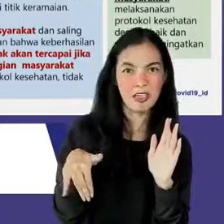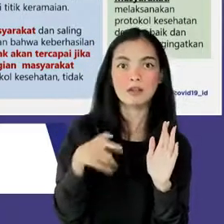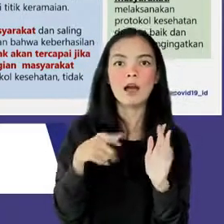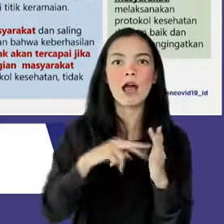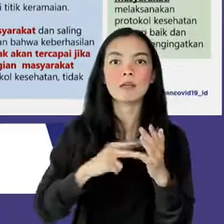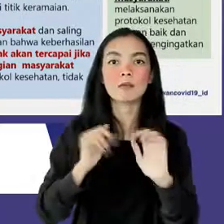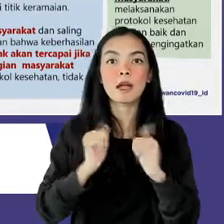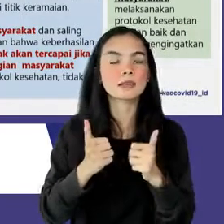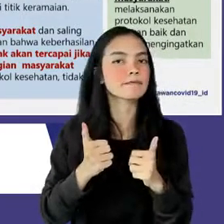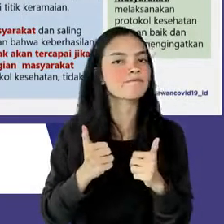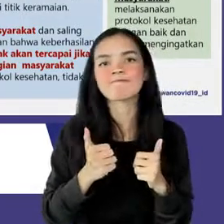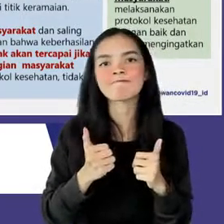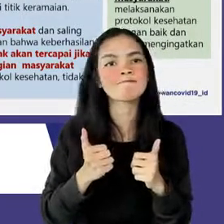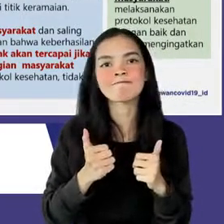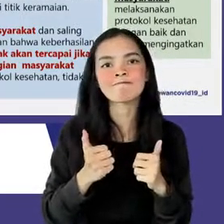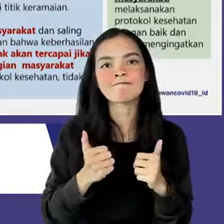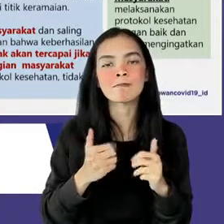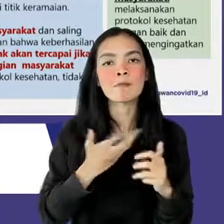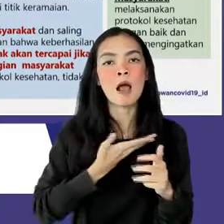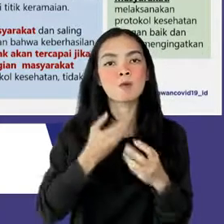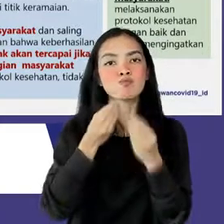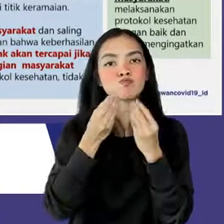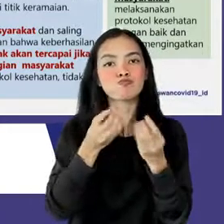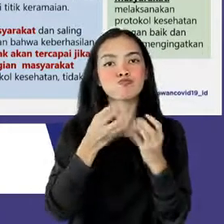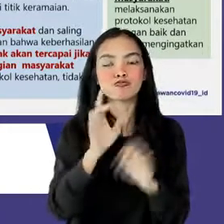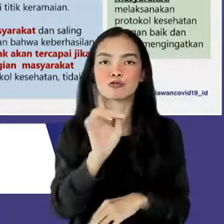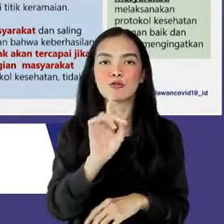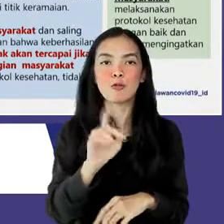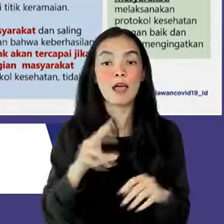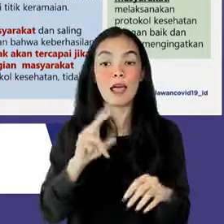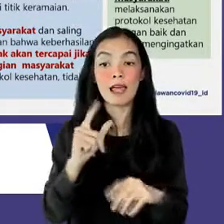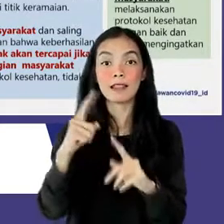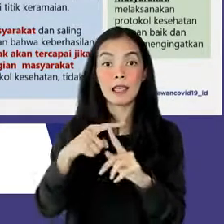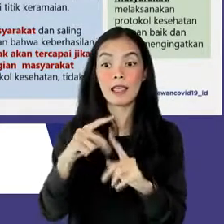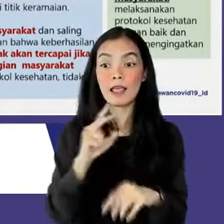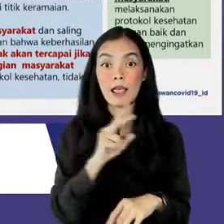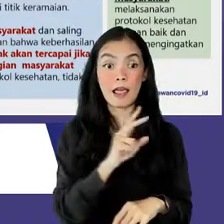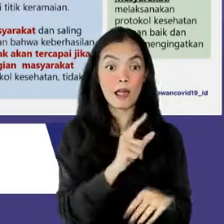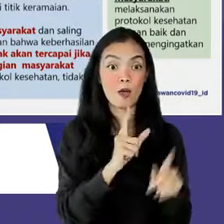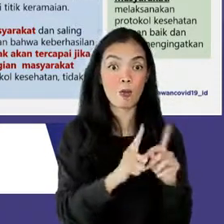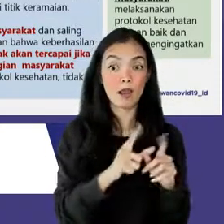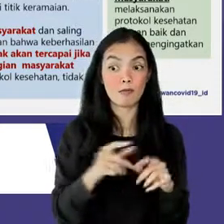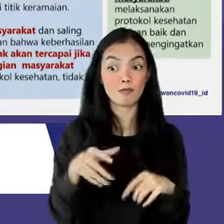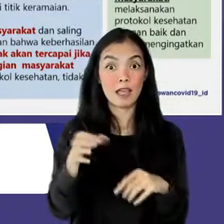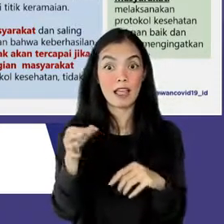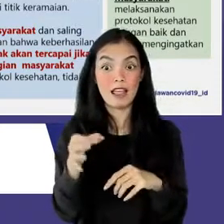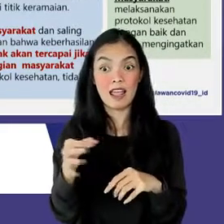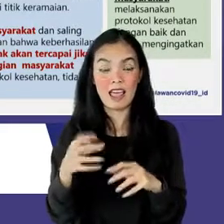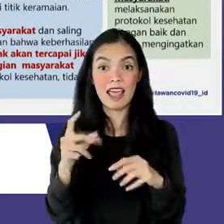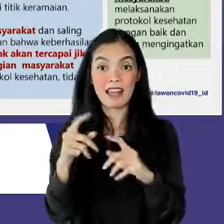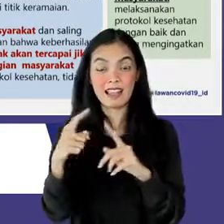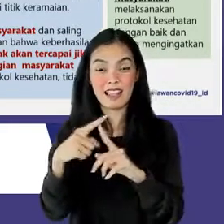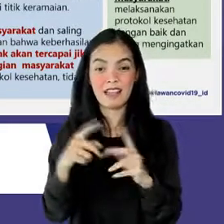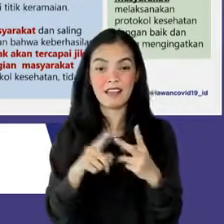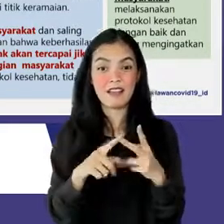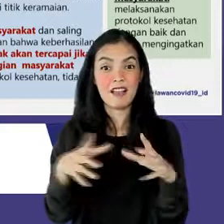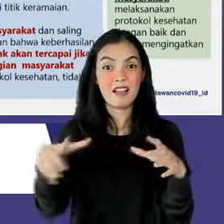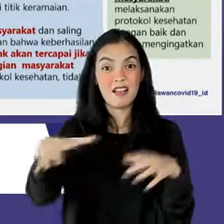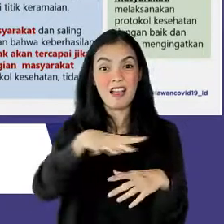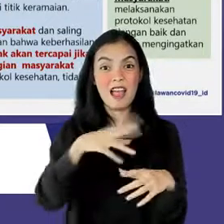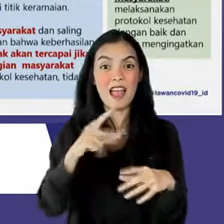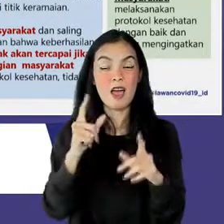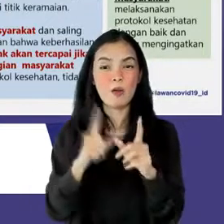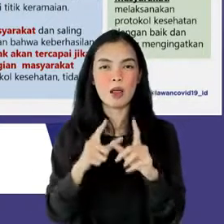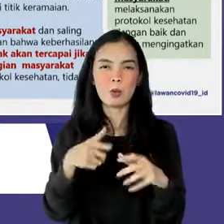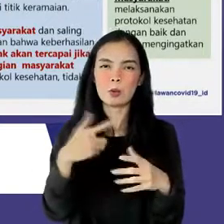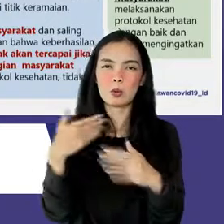Saya juga ingin menyampaikan bahwa peran RT-RW menjadi sangat besar dalam memastikan warganya